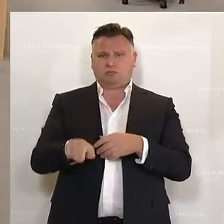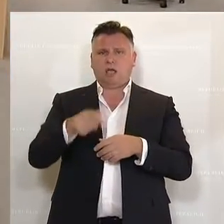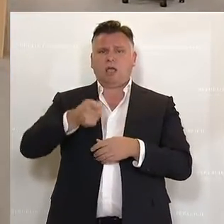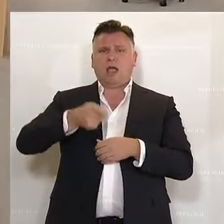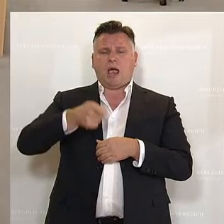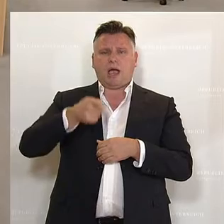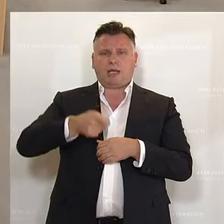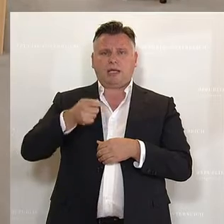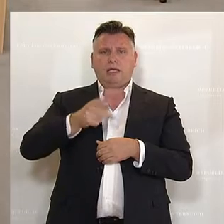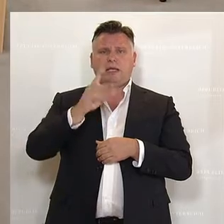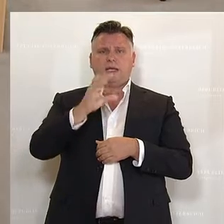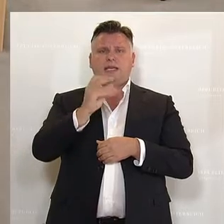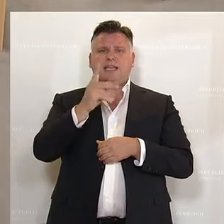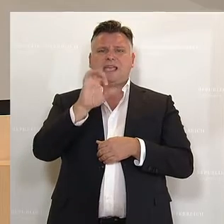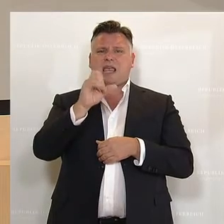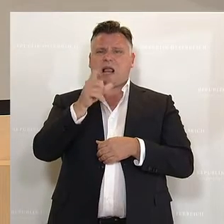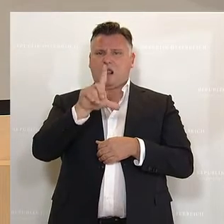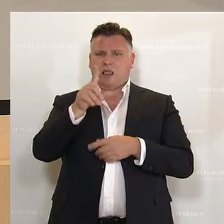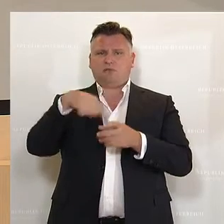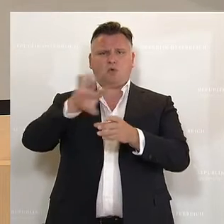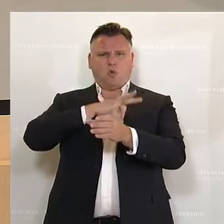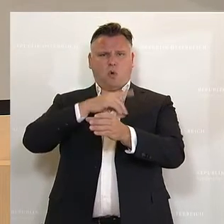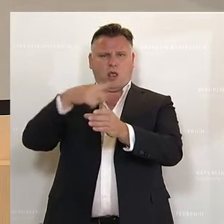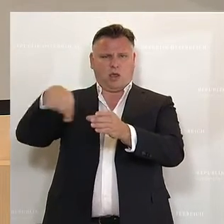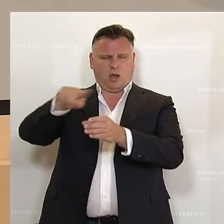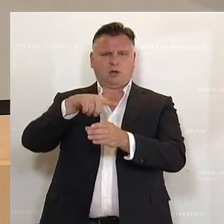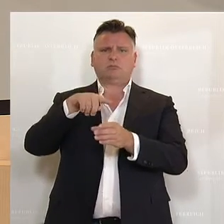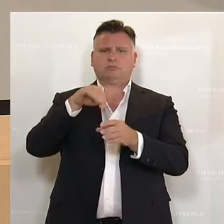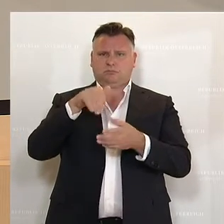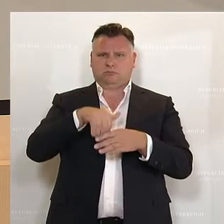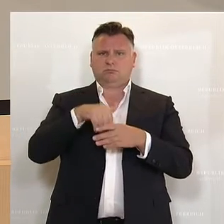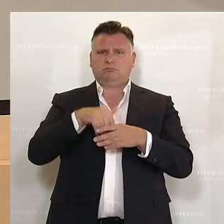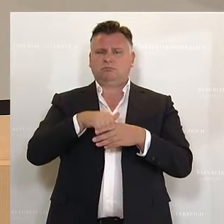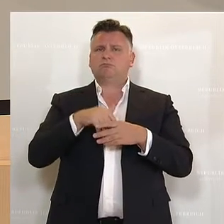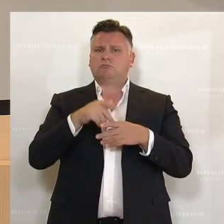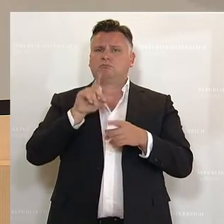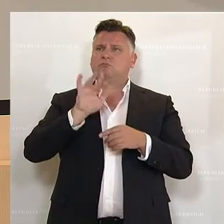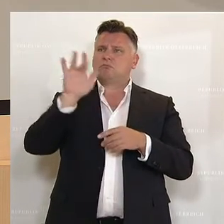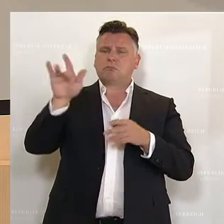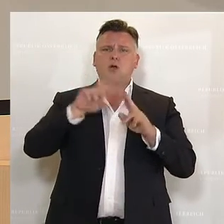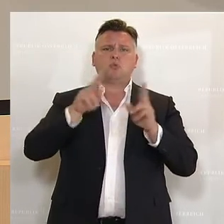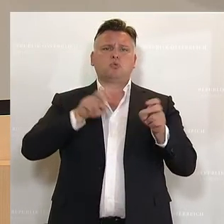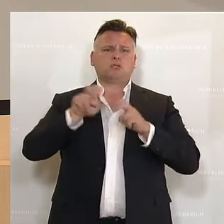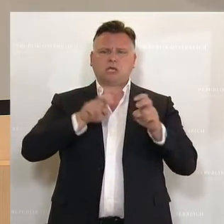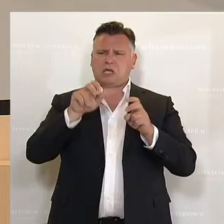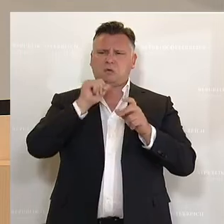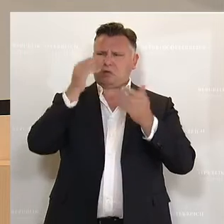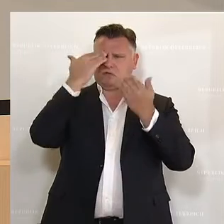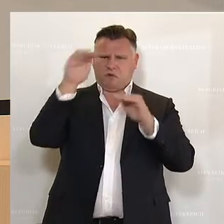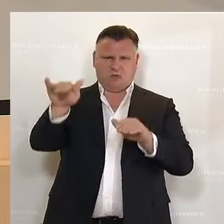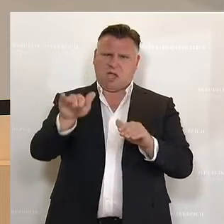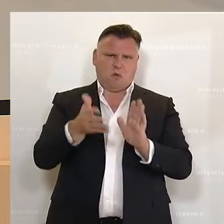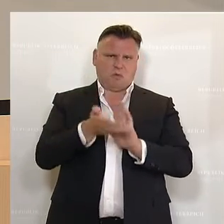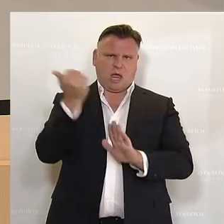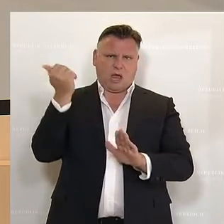Abgeordneten Herbert Kickl, und Kollegen, betreffend Versagen des Vertrauens gegenüber der Bundesregierung, sowie